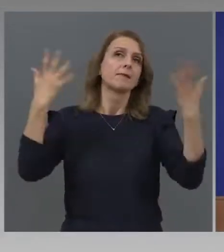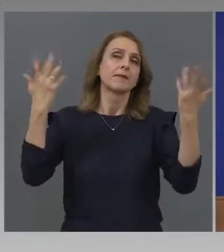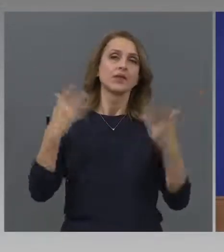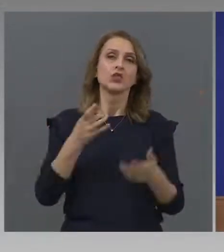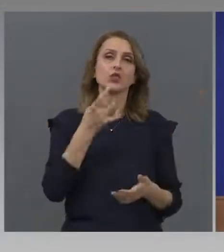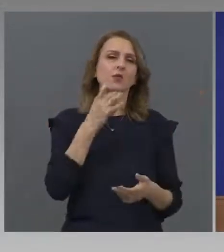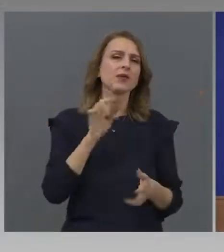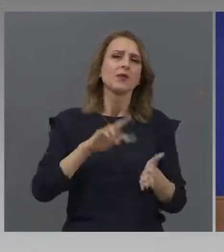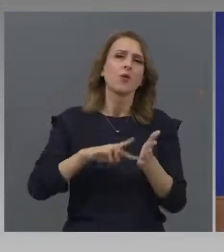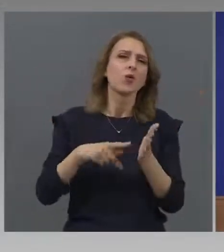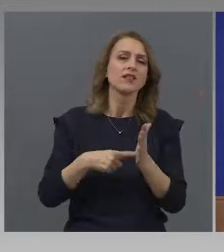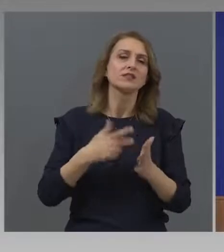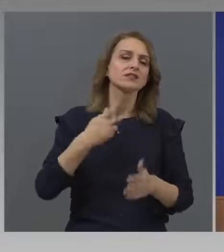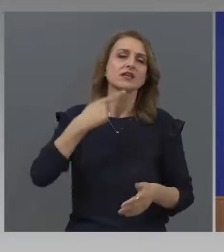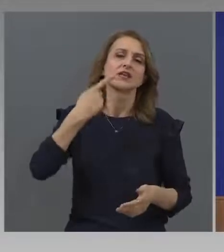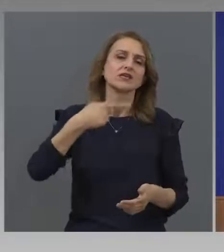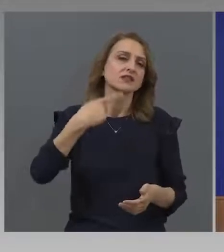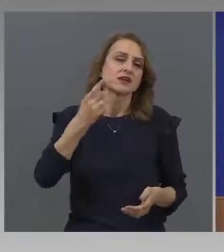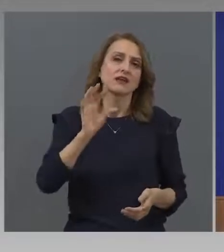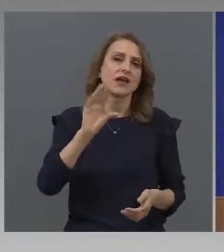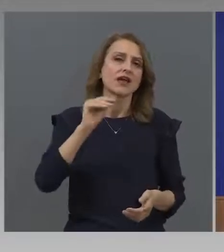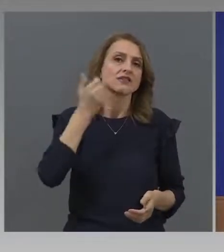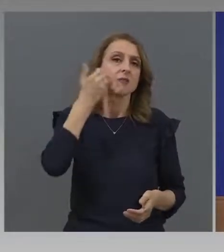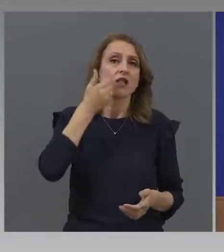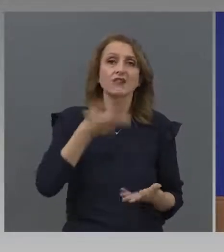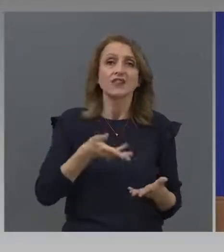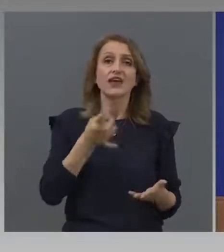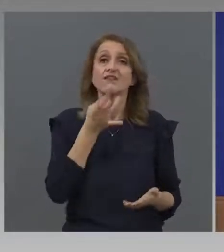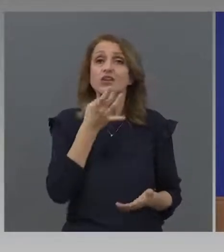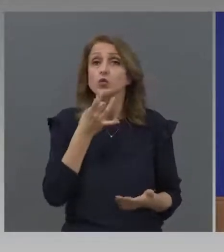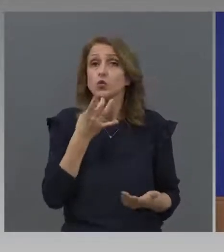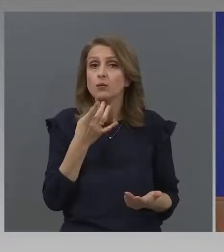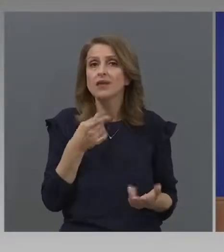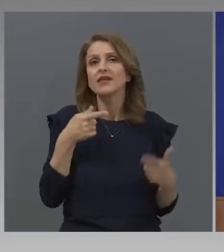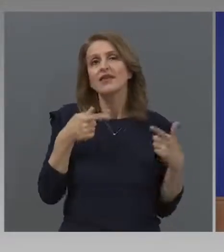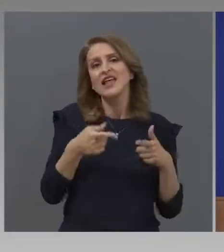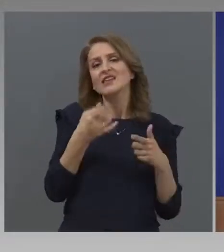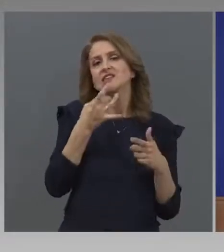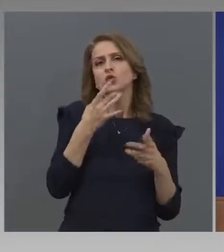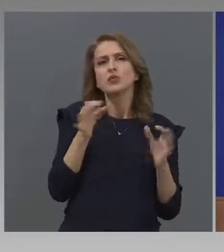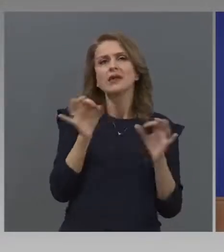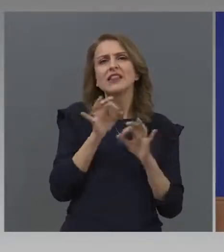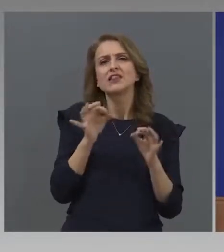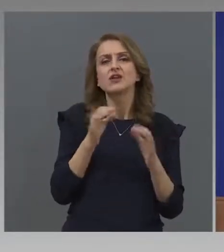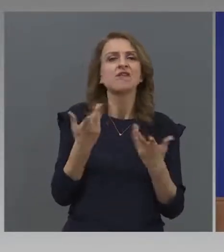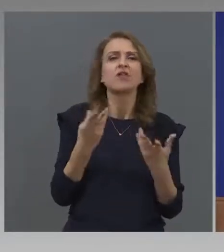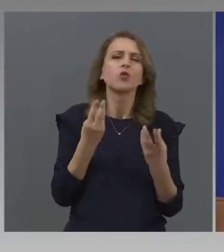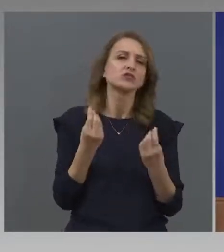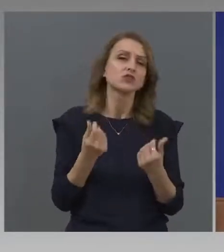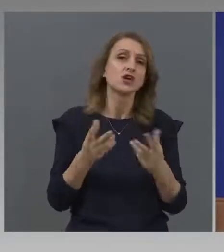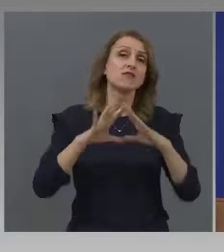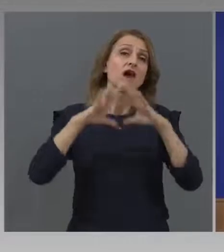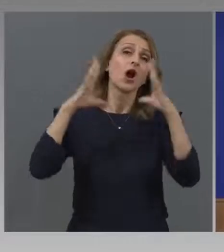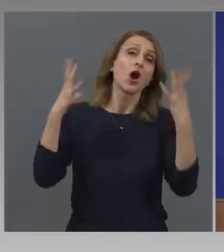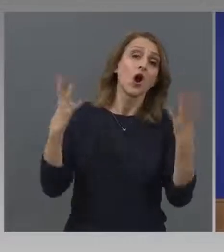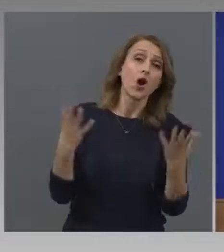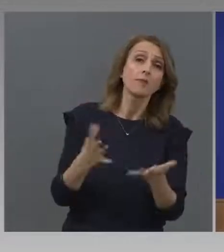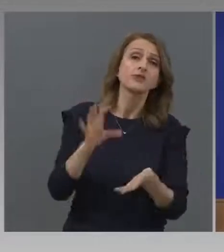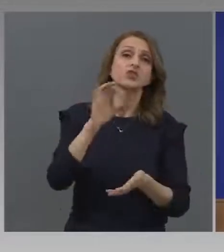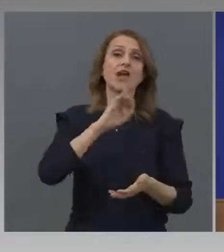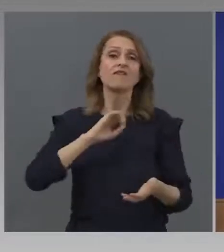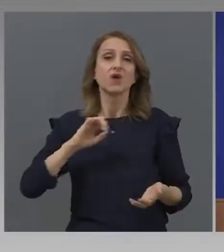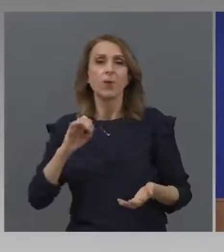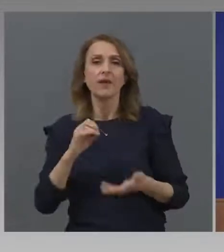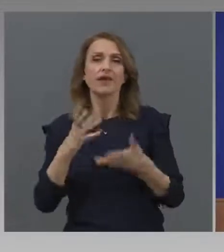Политиците ги употребяват, защото те, нали, не казват нищо. Какво значи общо европейски отговор? Съсори му